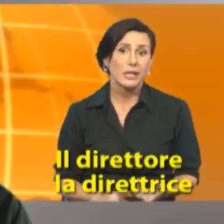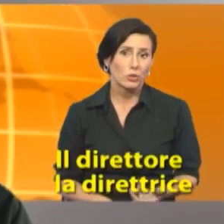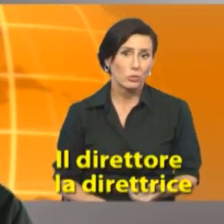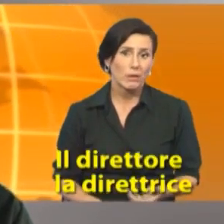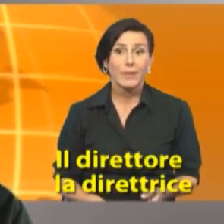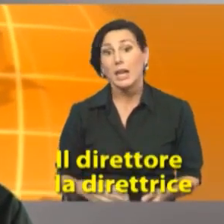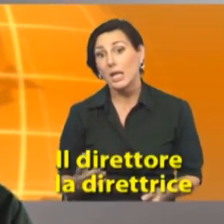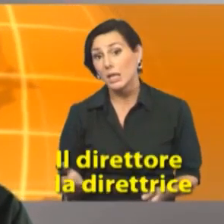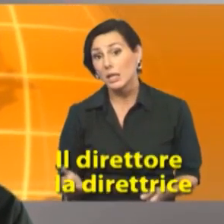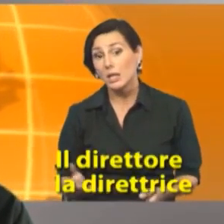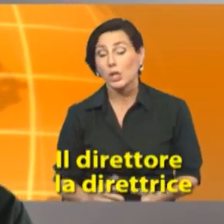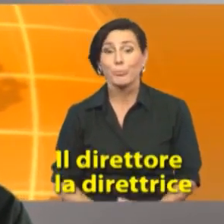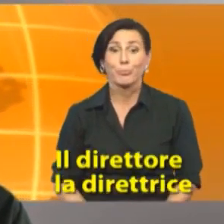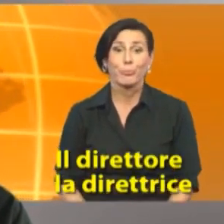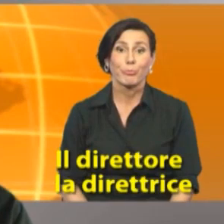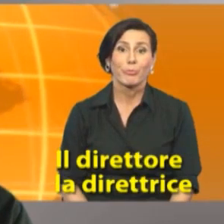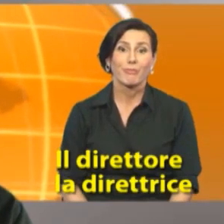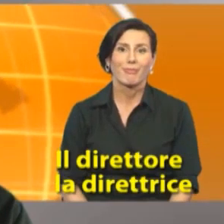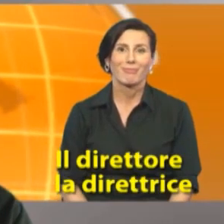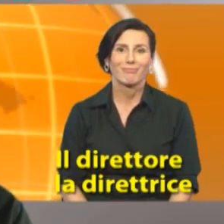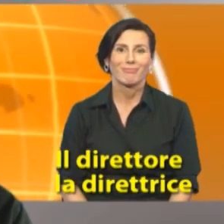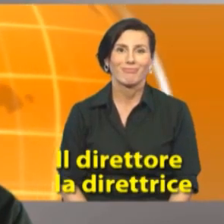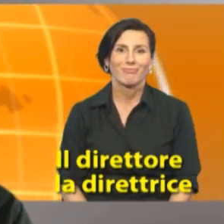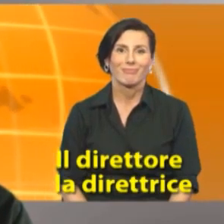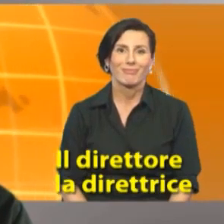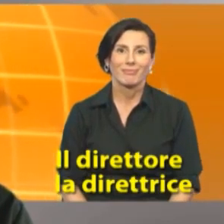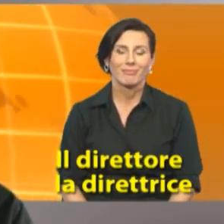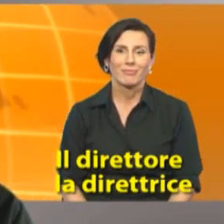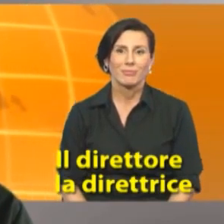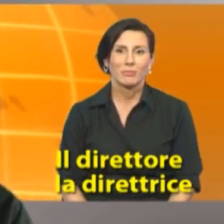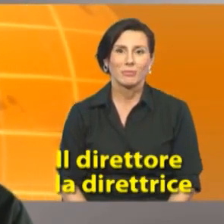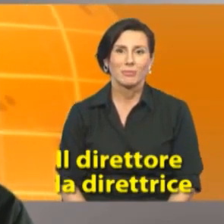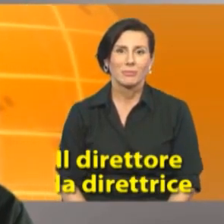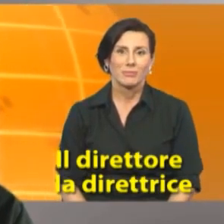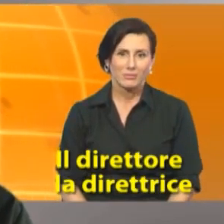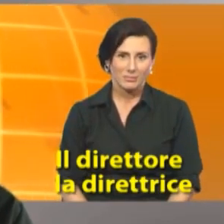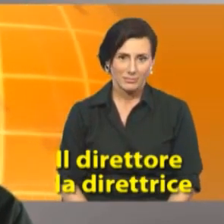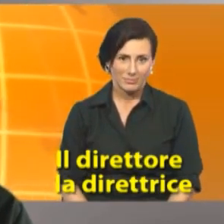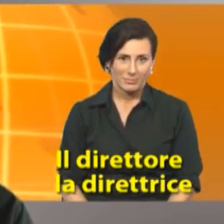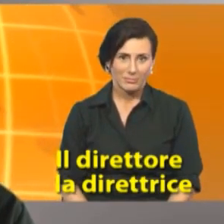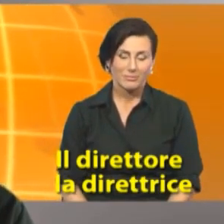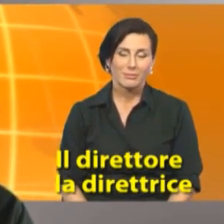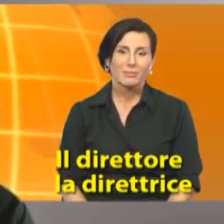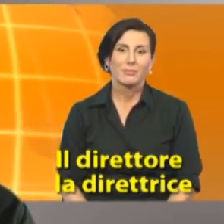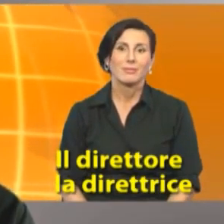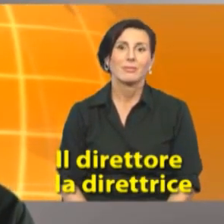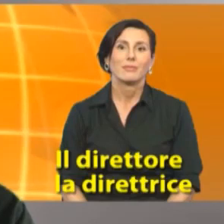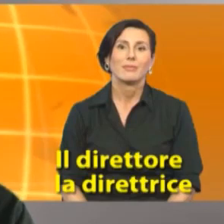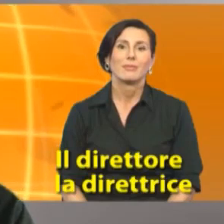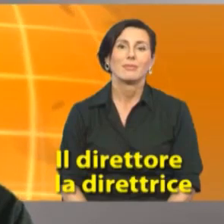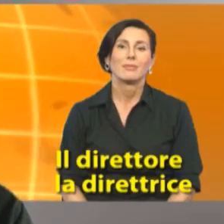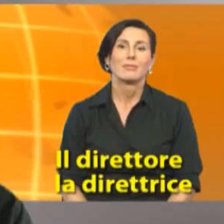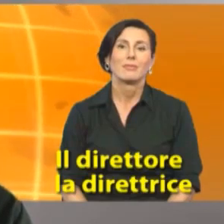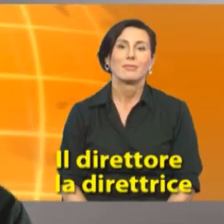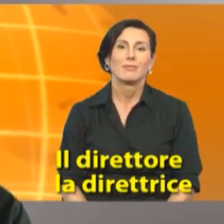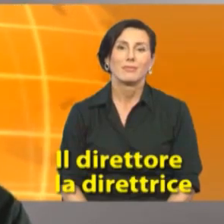il direttore la direttrice manager manager